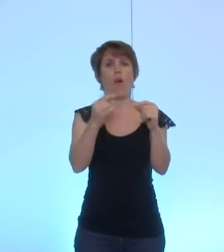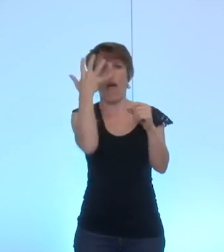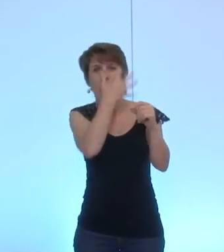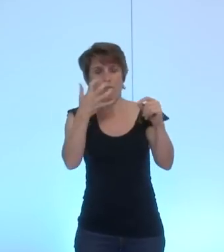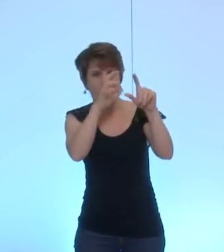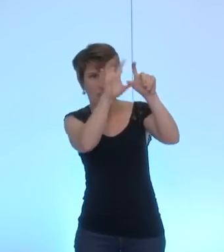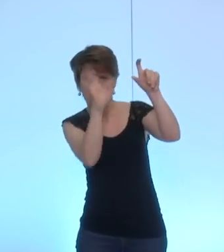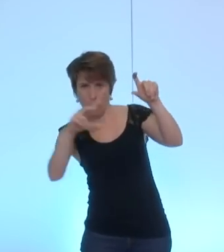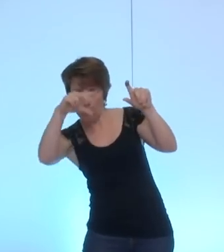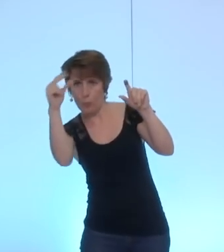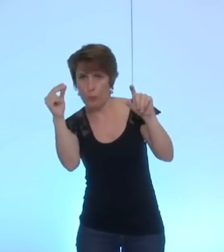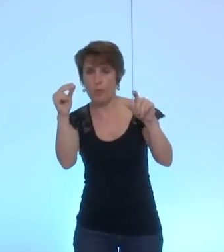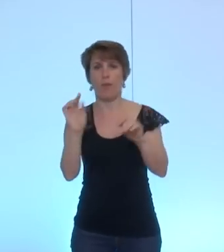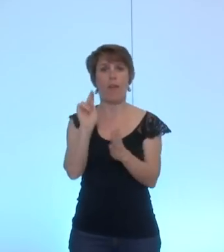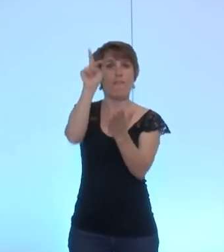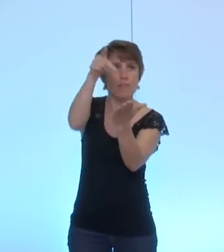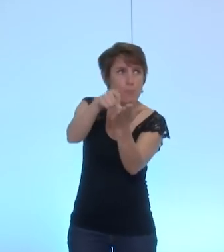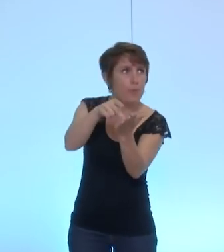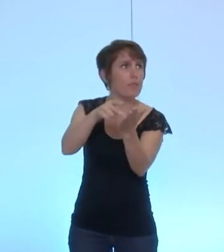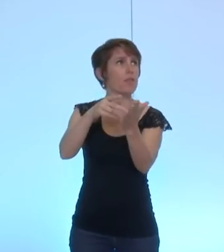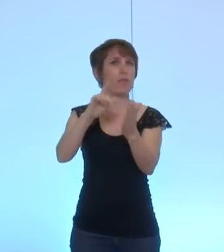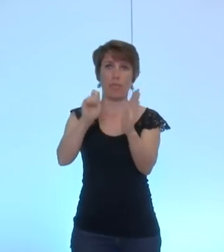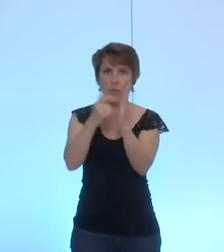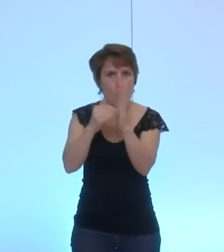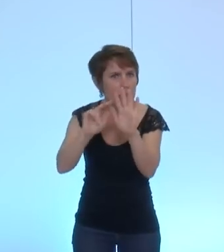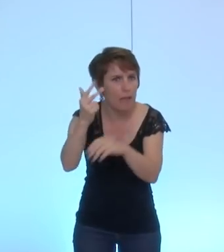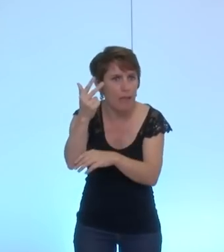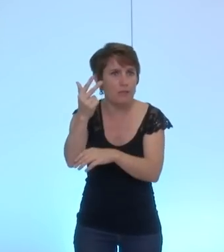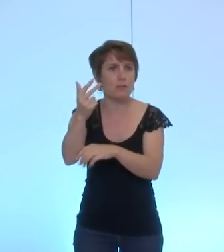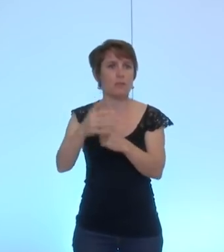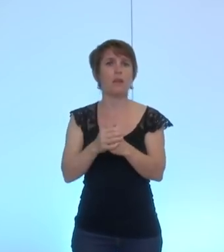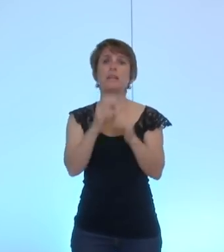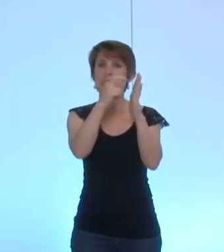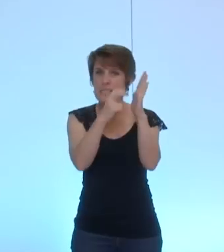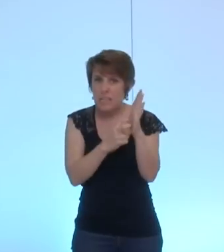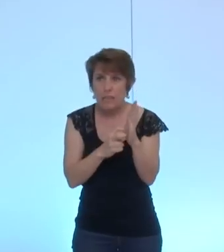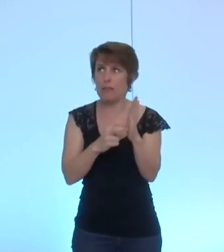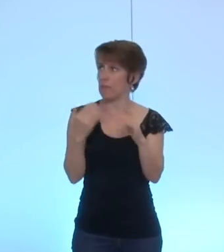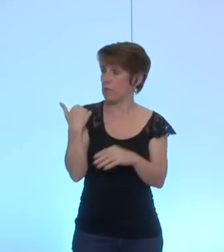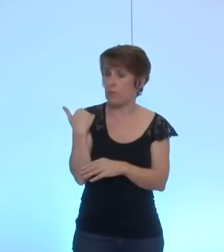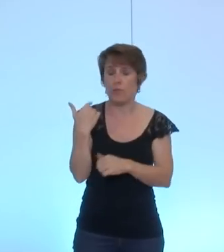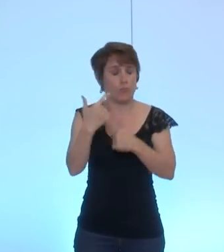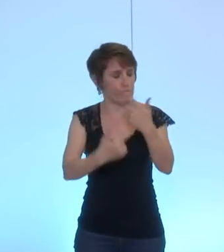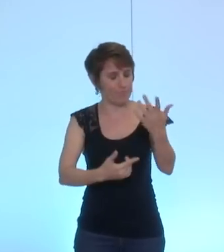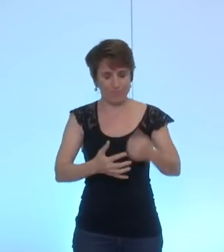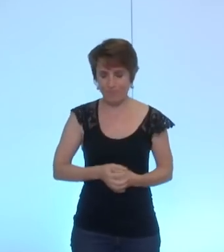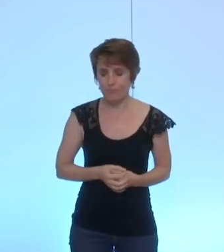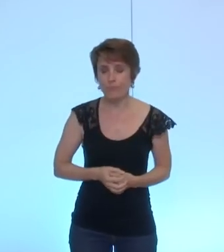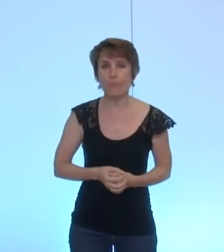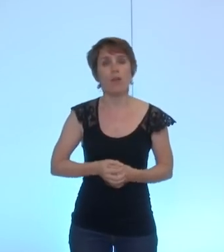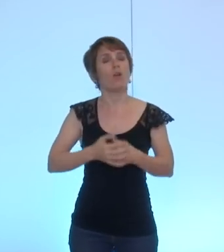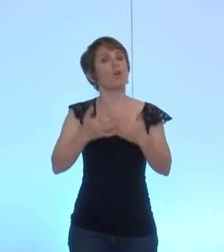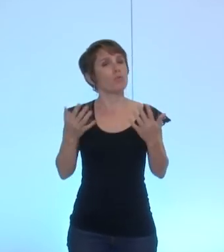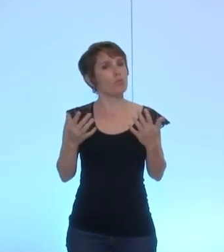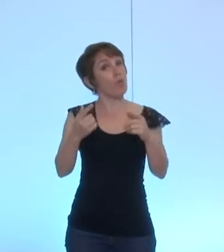qui est toujours d'actualité les Philippines en 2013 voilà donc pour permettre une meilleure réactivité lisibilité